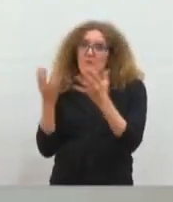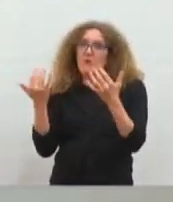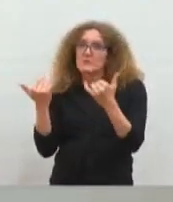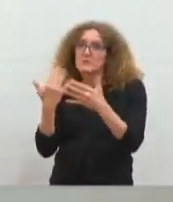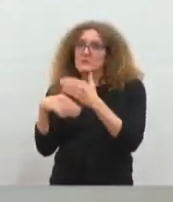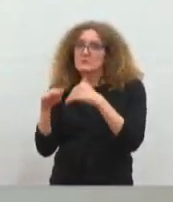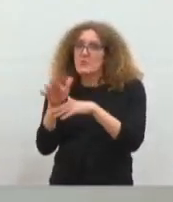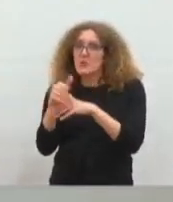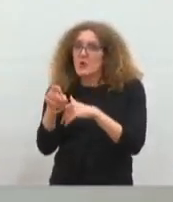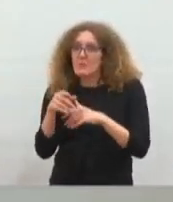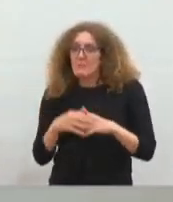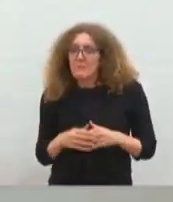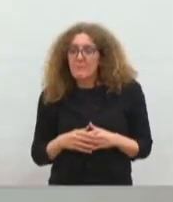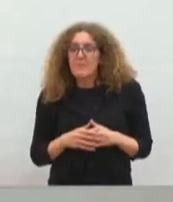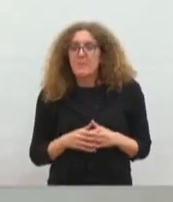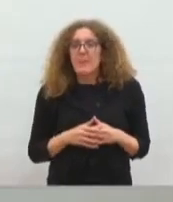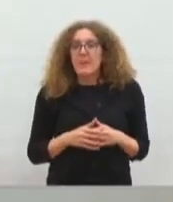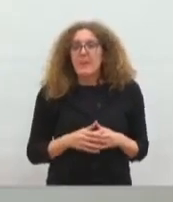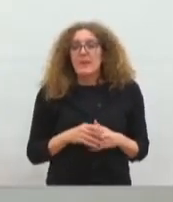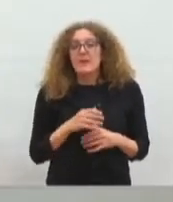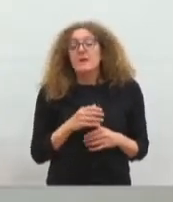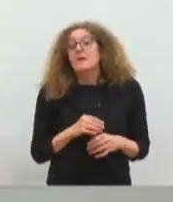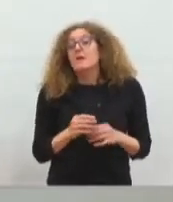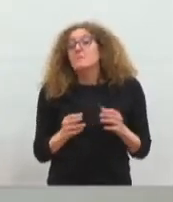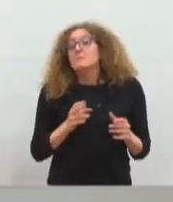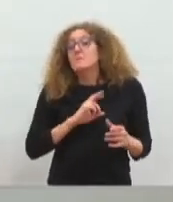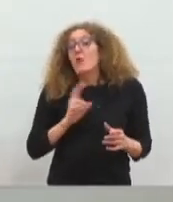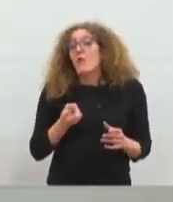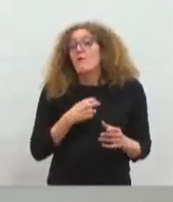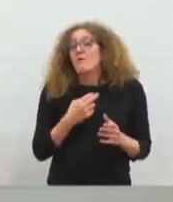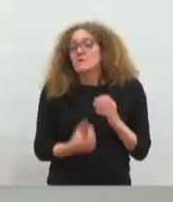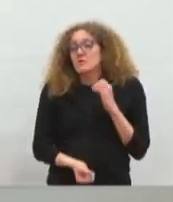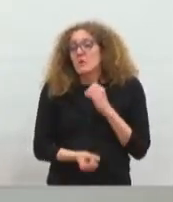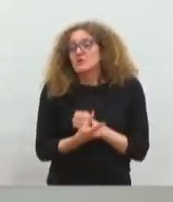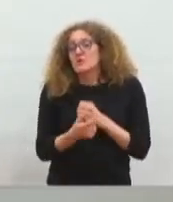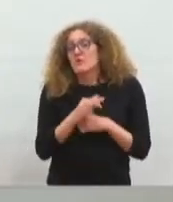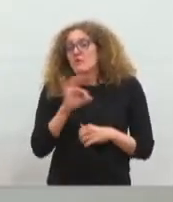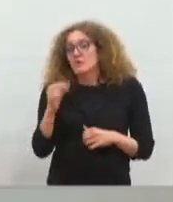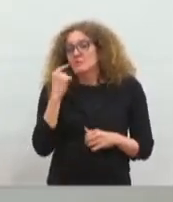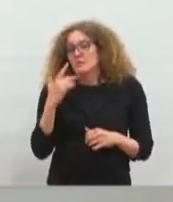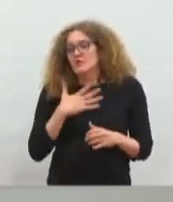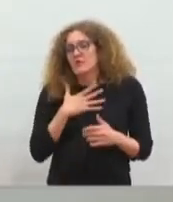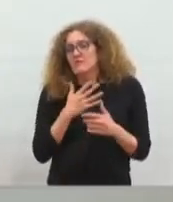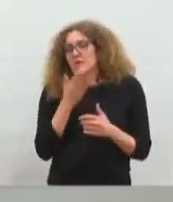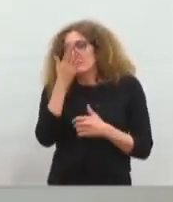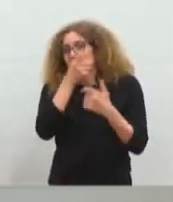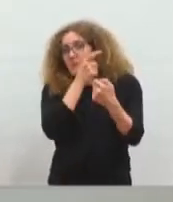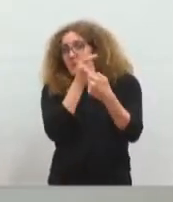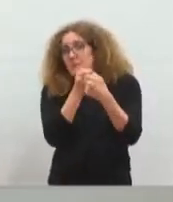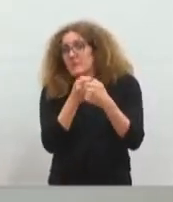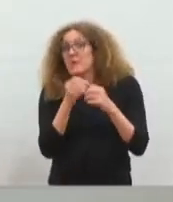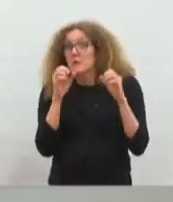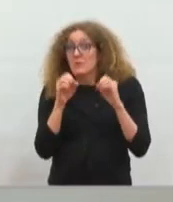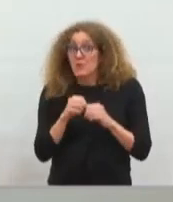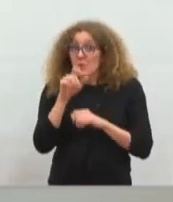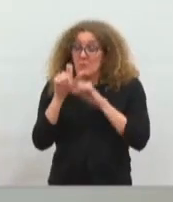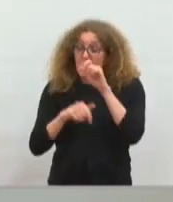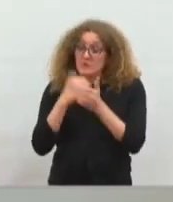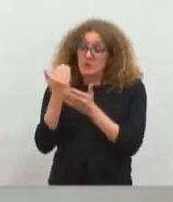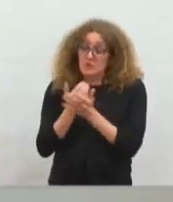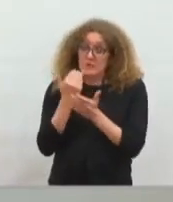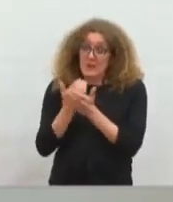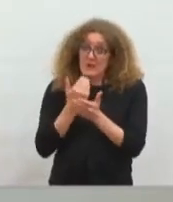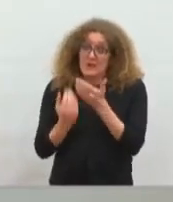et enfin, original en France mais ça me paraît être de voir une voie d'avenir faire que les salariés soient présents